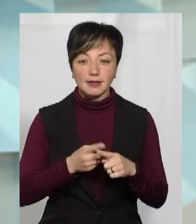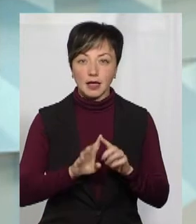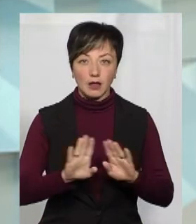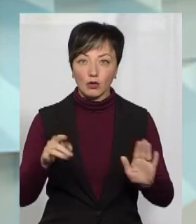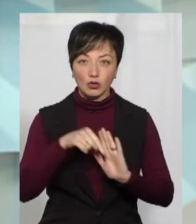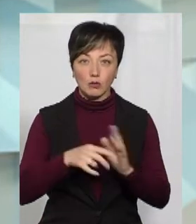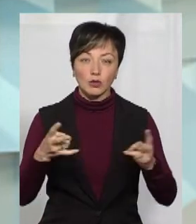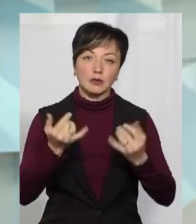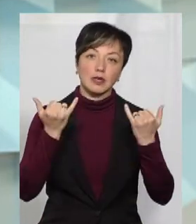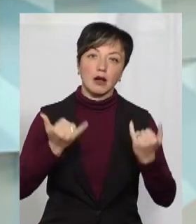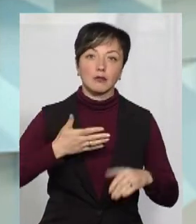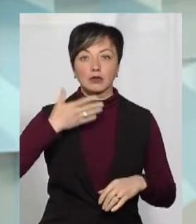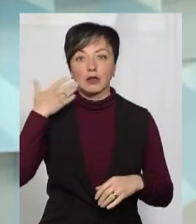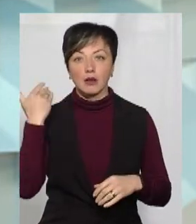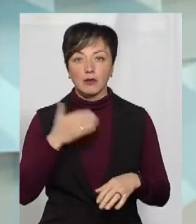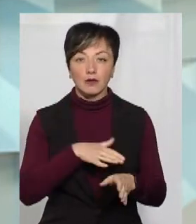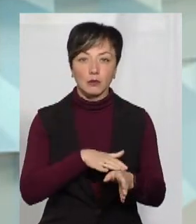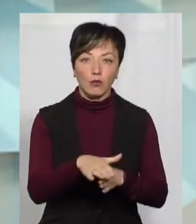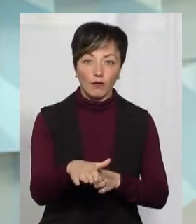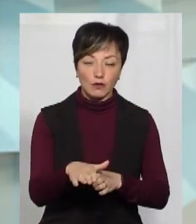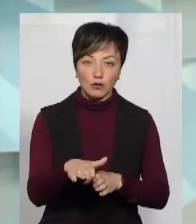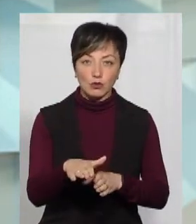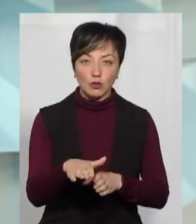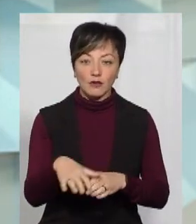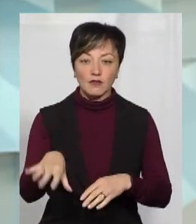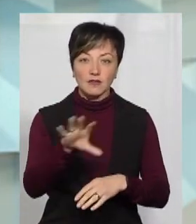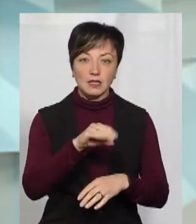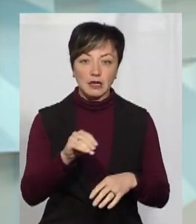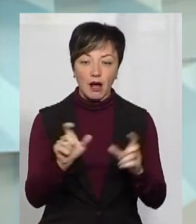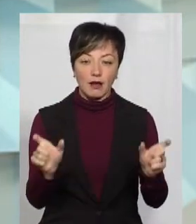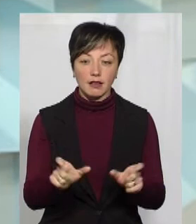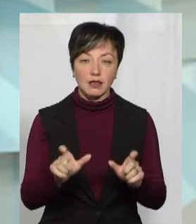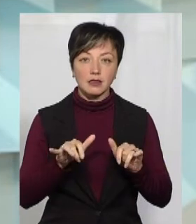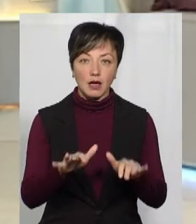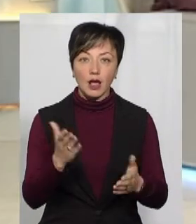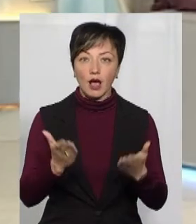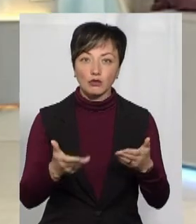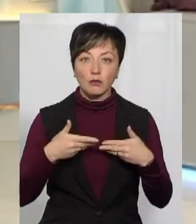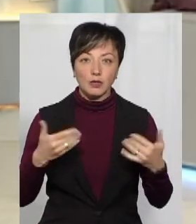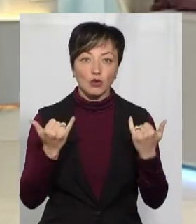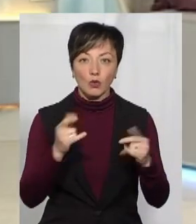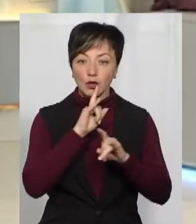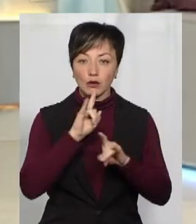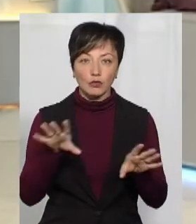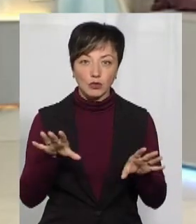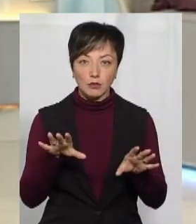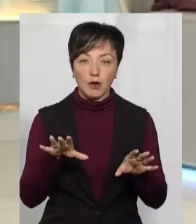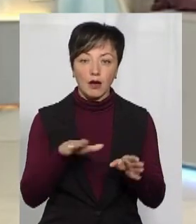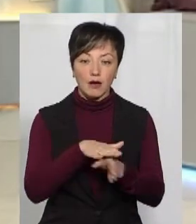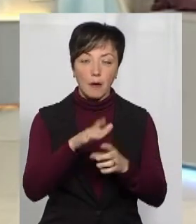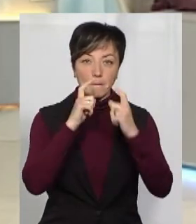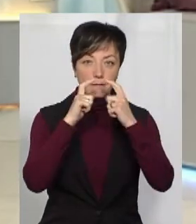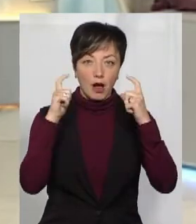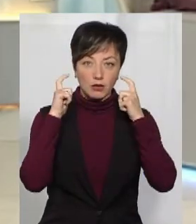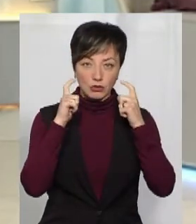означає, що потрібно зараз послаблювати повністю всі карантинні заходи. Тому що, якщо ми сьогодні не будемо дотримуватися масочного